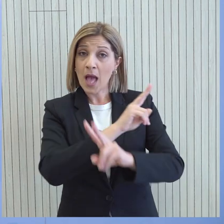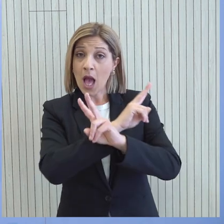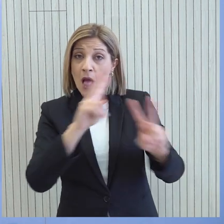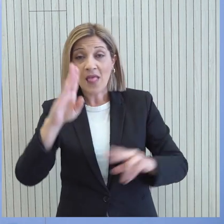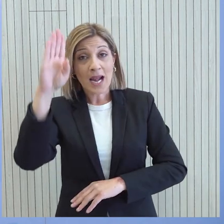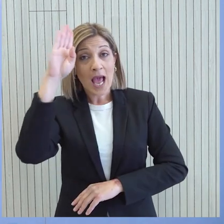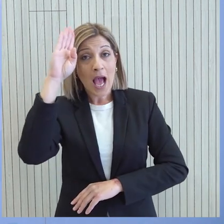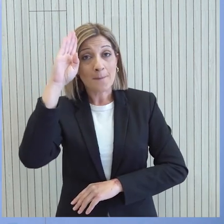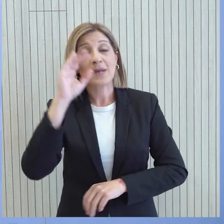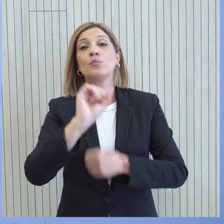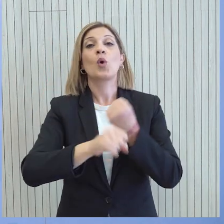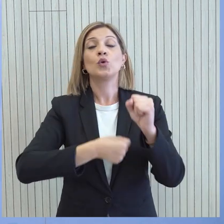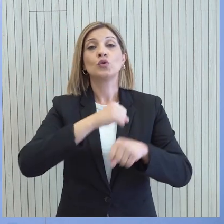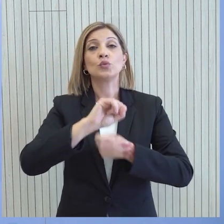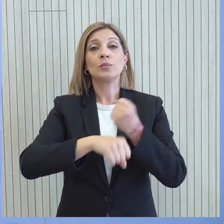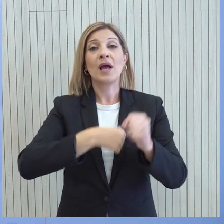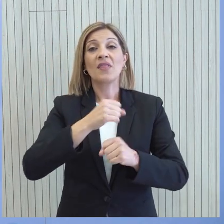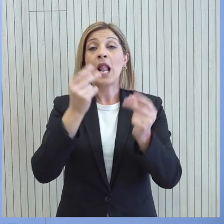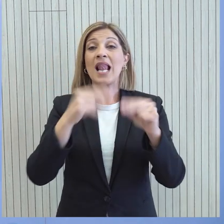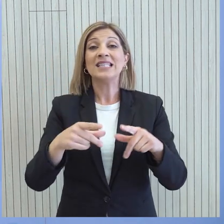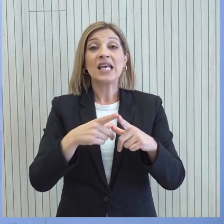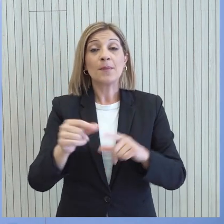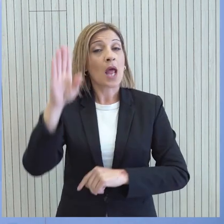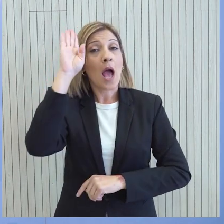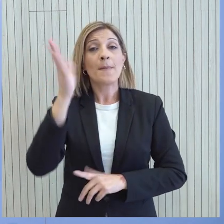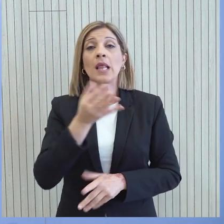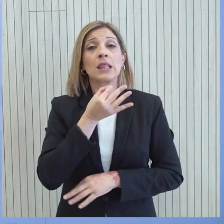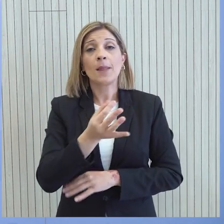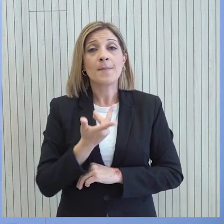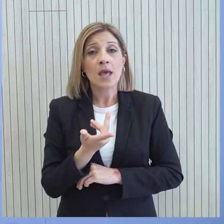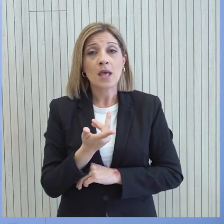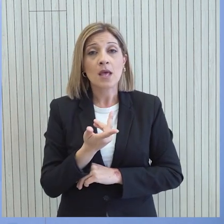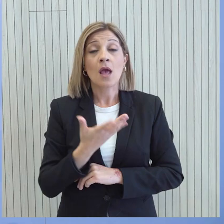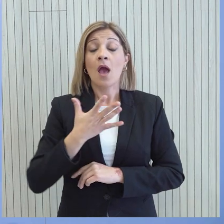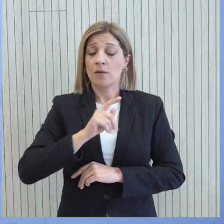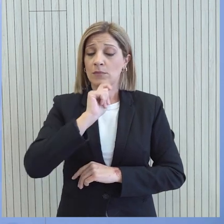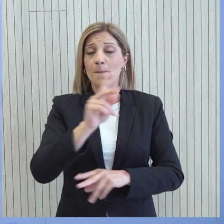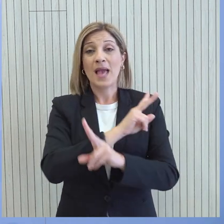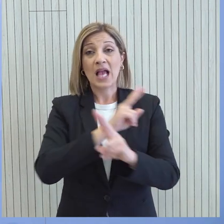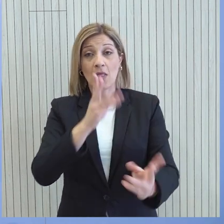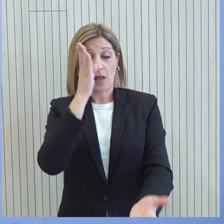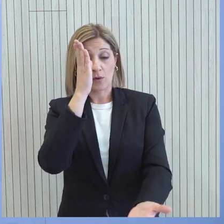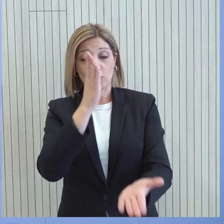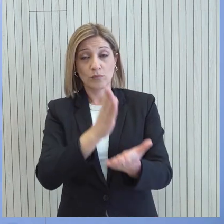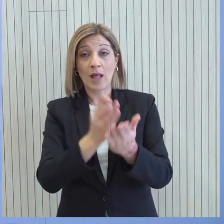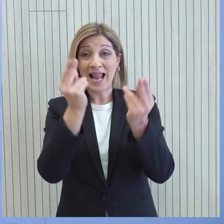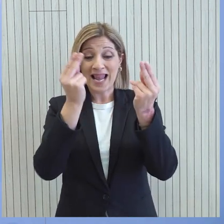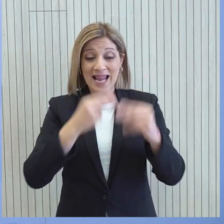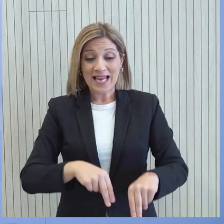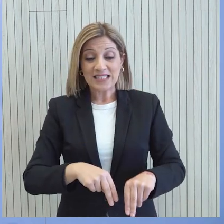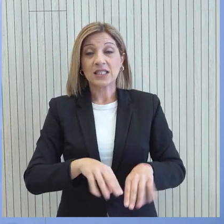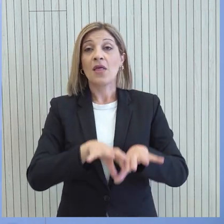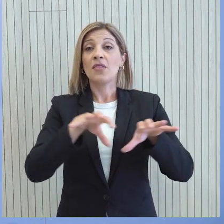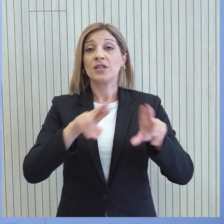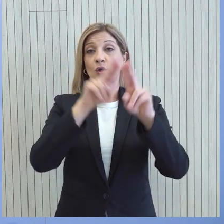προς τις προσπάθειες που καταβάλουμε για επίλυση του κυπριακού προβλήματος και η ρητή αναφορά στο συμφωνημένο πλαίσιο της